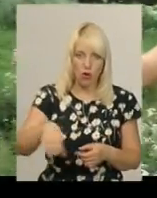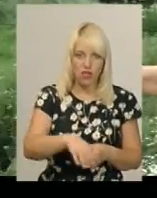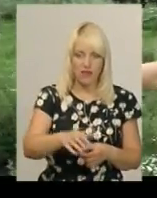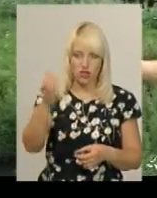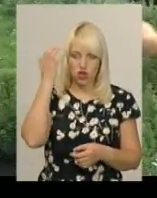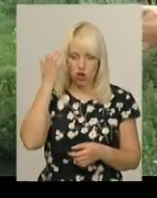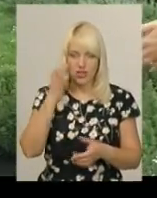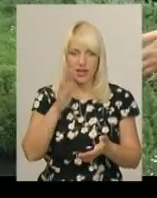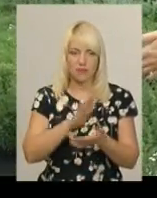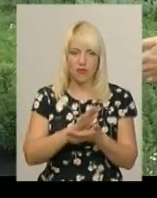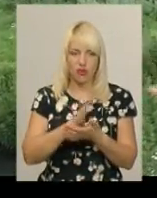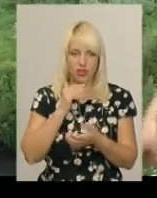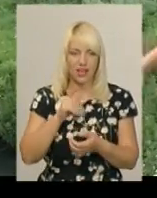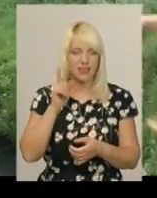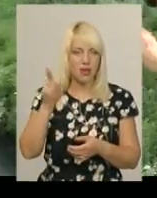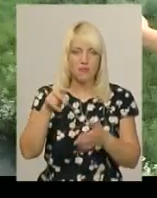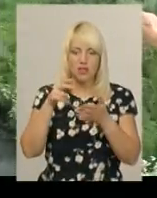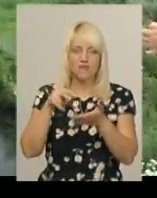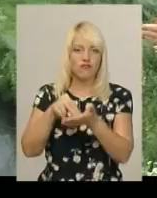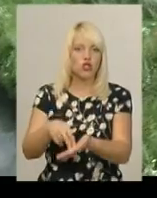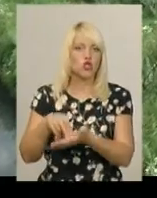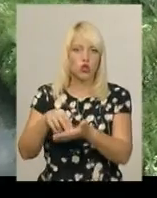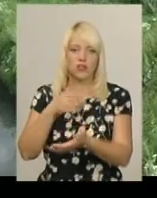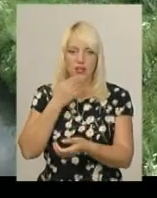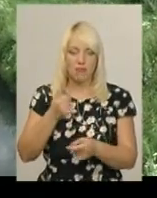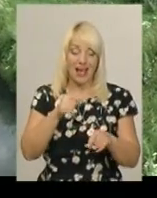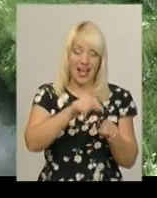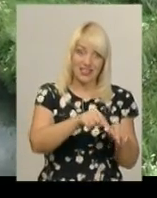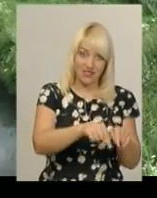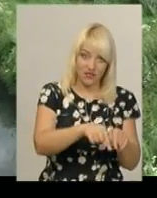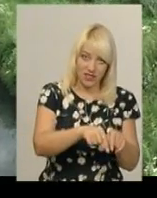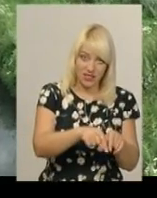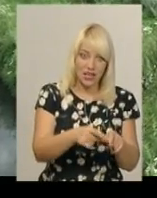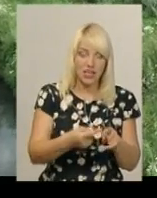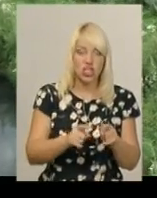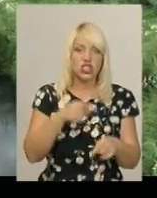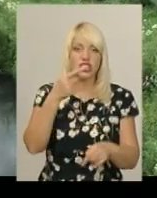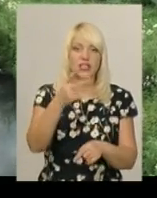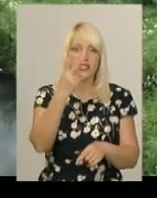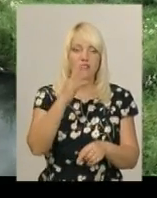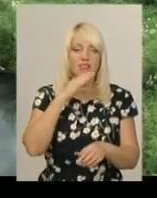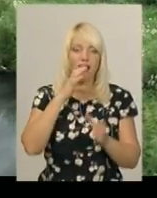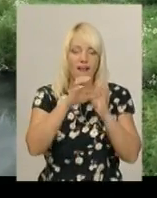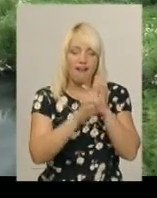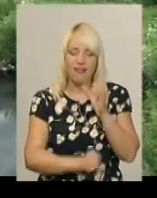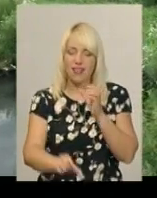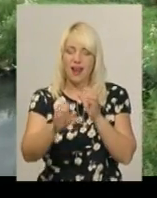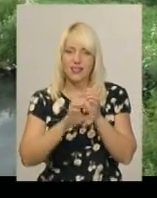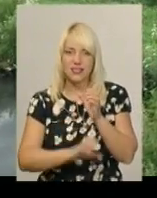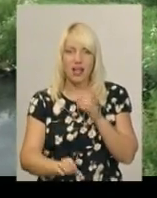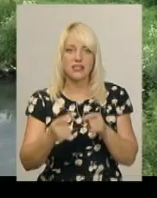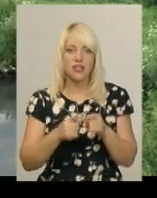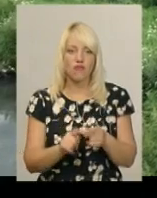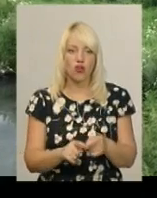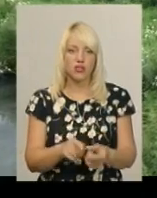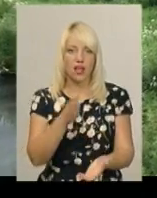сюди, там вона не відстоялась, а звідси через оті дві каналізації, через два колодці, вона йде